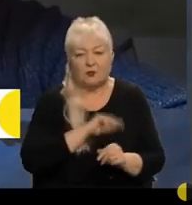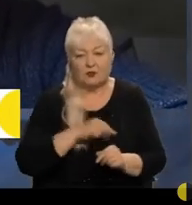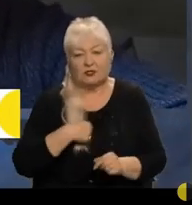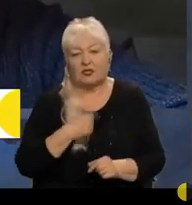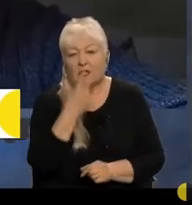потужність.